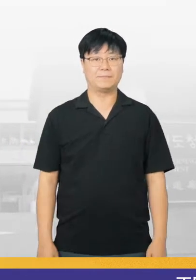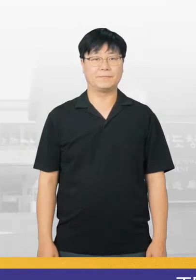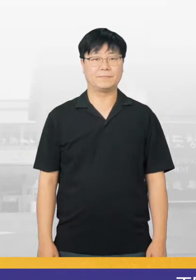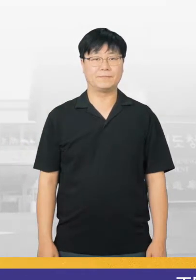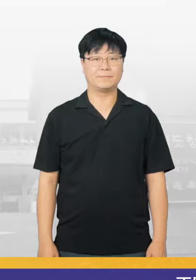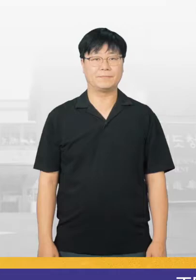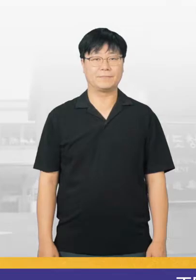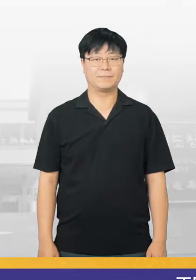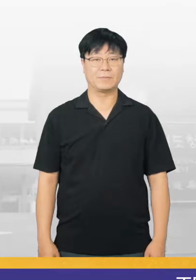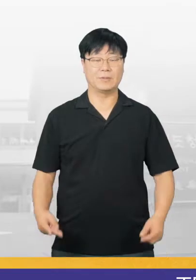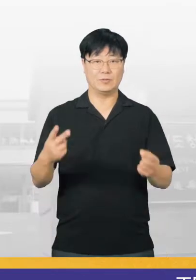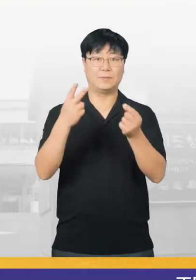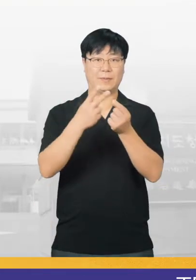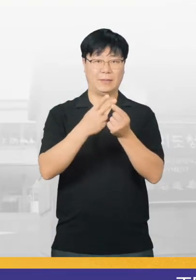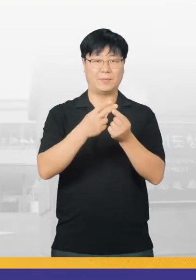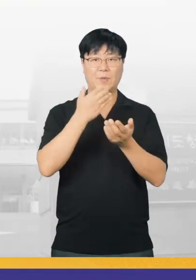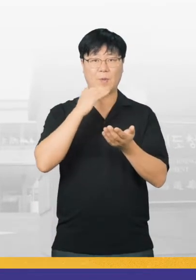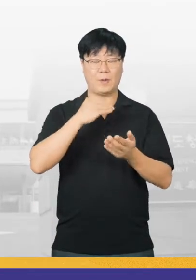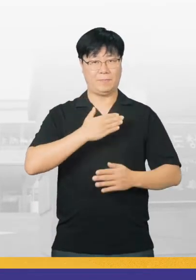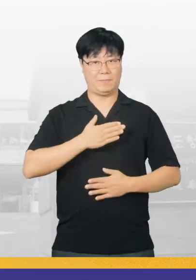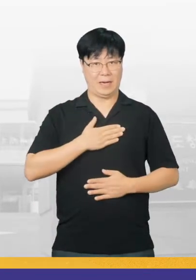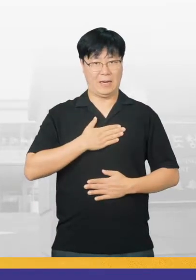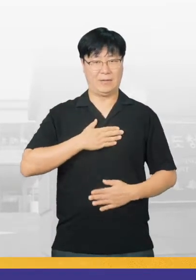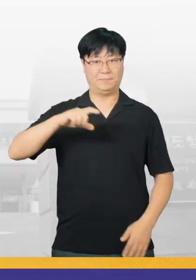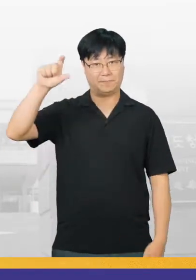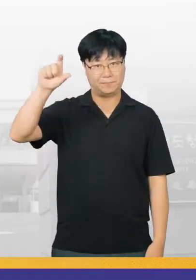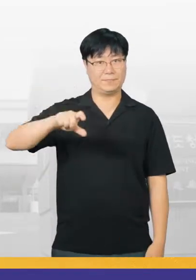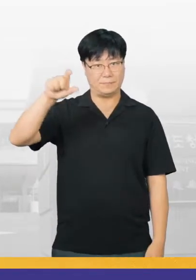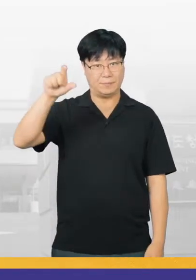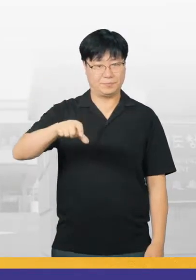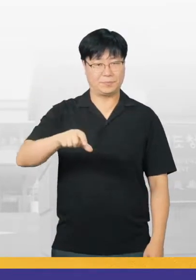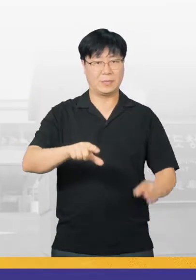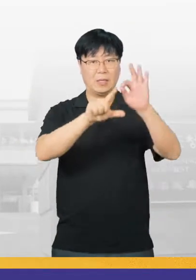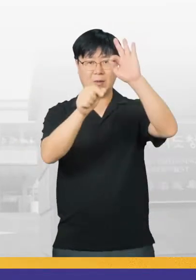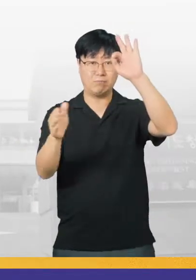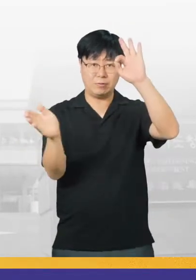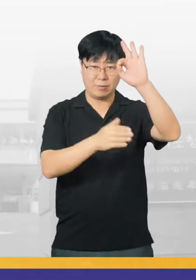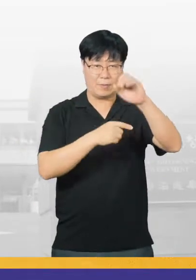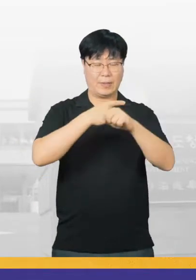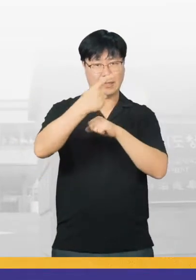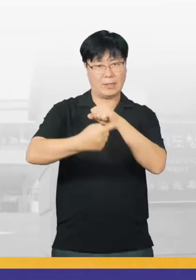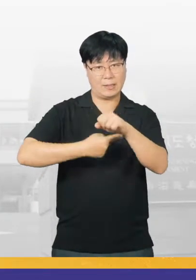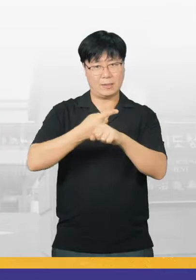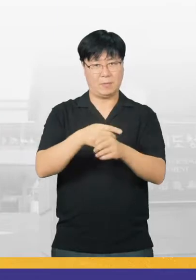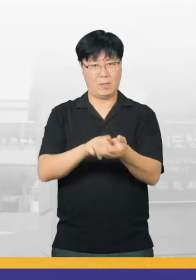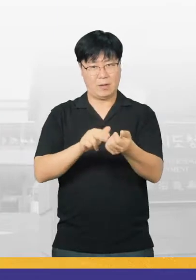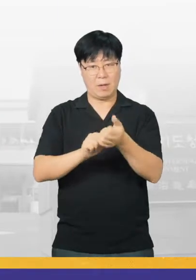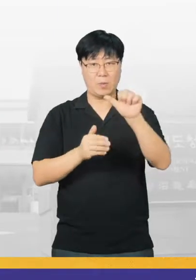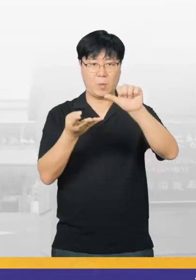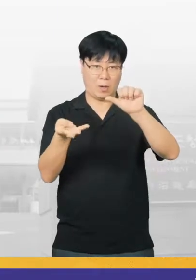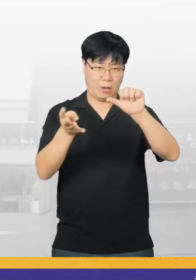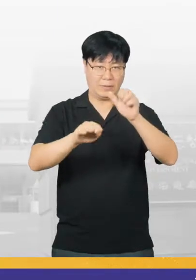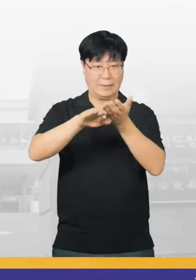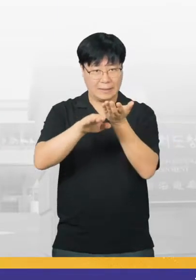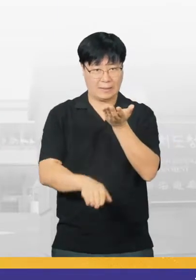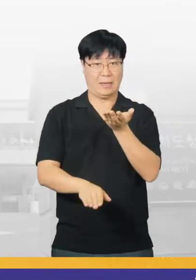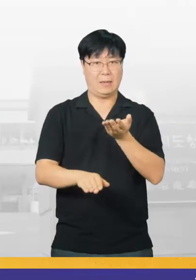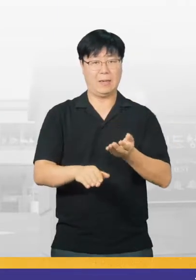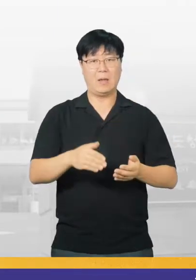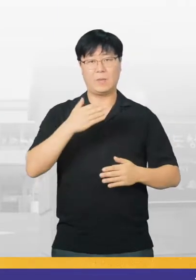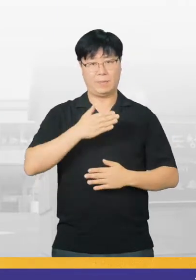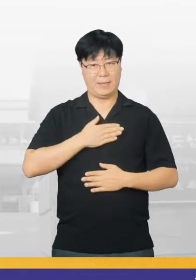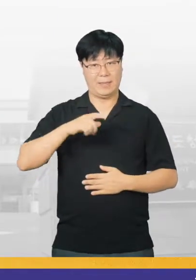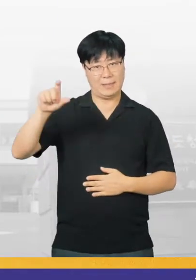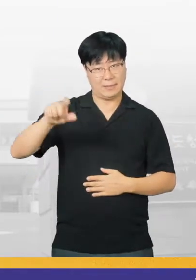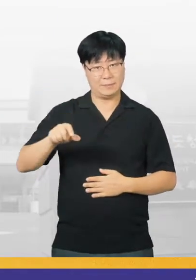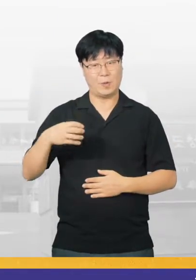사용될 것입니다. 두 번째, 탐나는전입니다. 10월부터 연매출